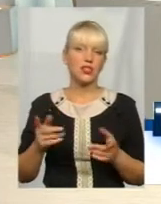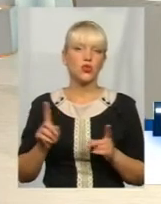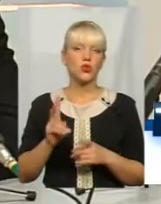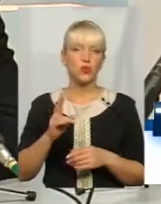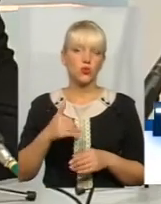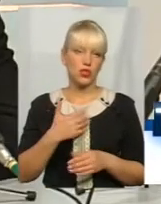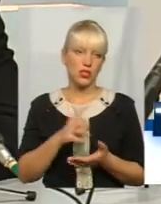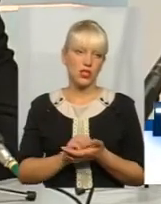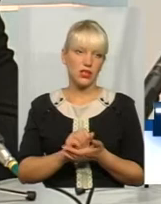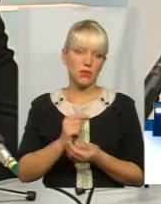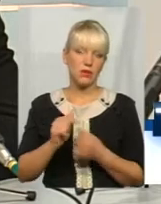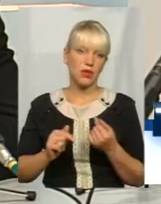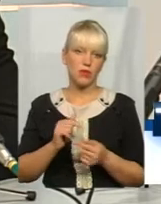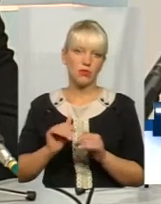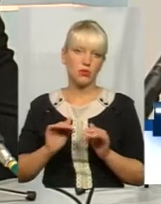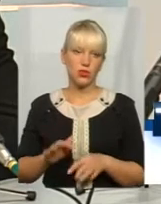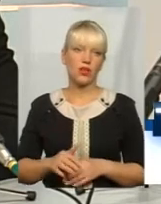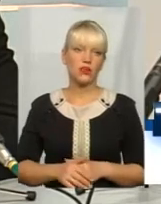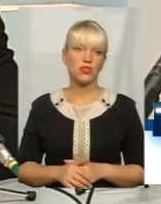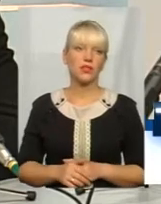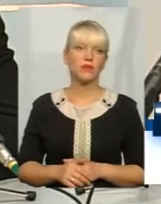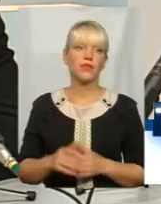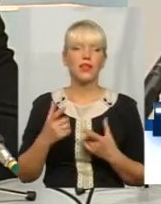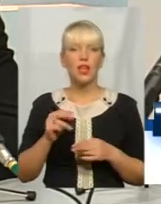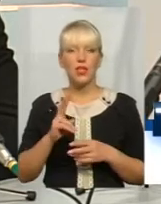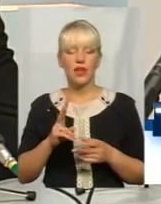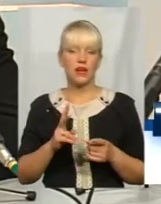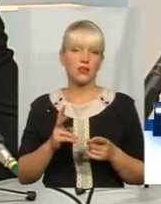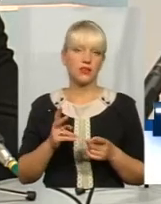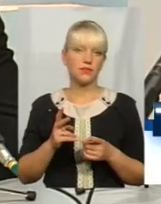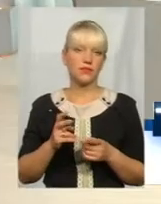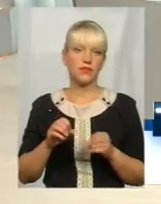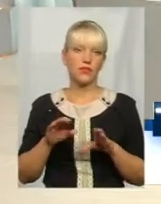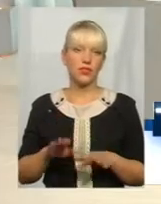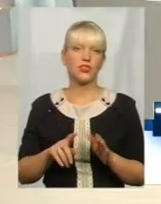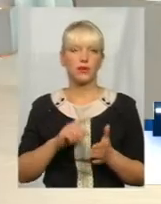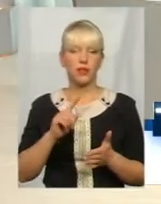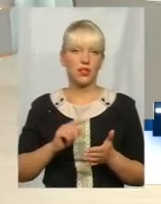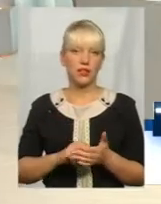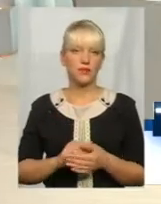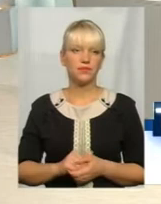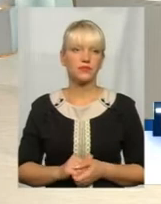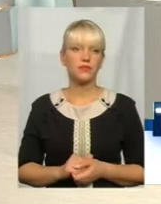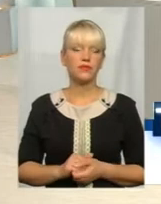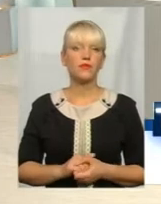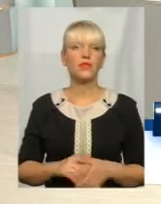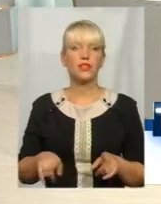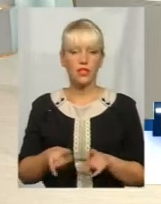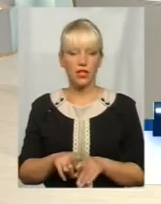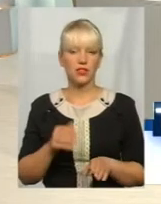зайнятися підприємницькою діяльності, де як обійти, як вирішити певні питання. Тобто,